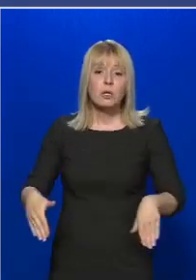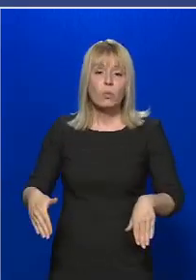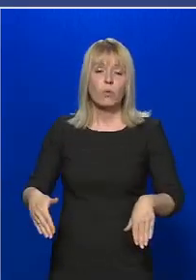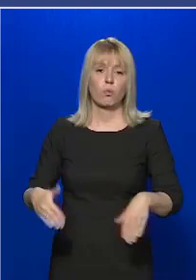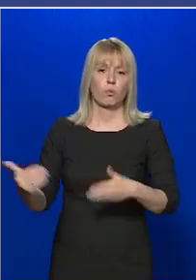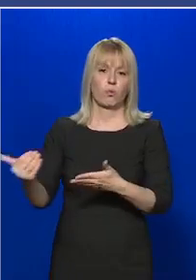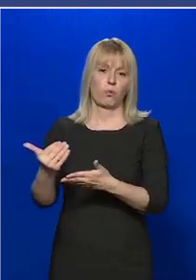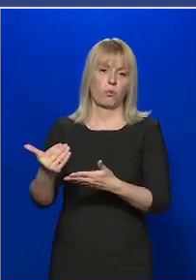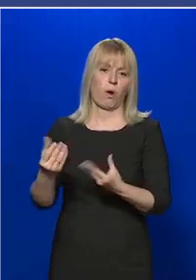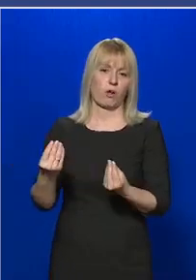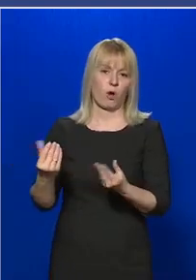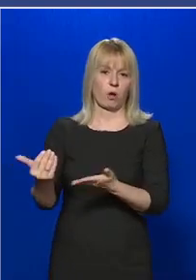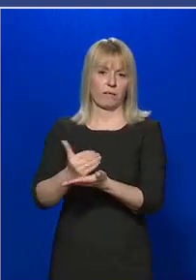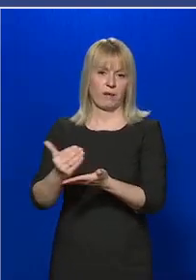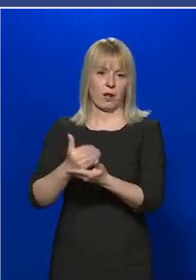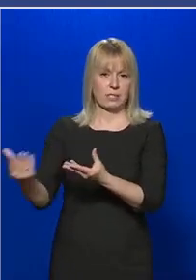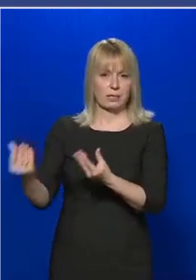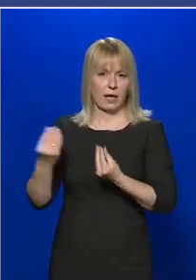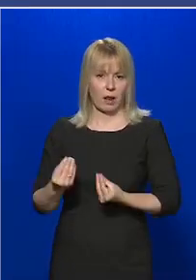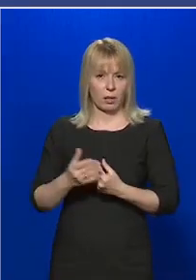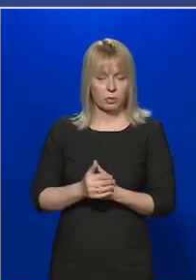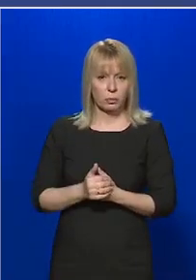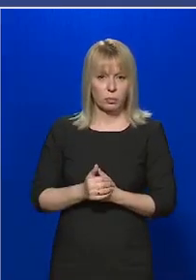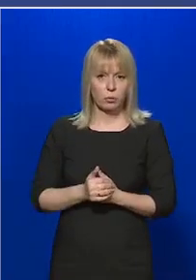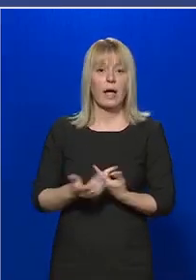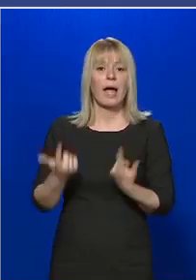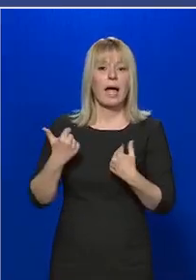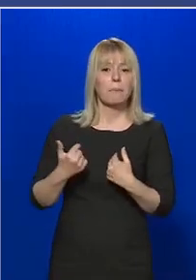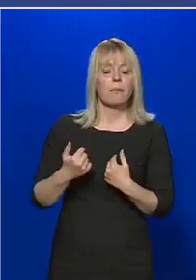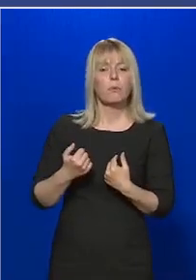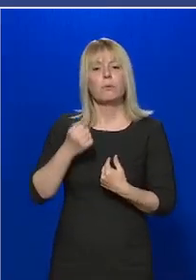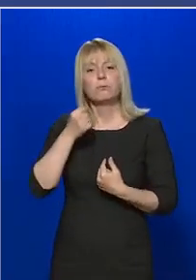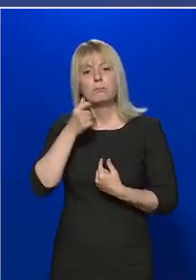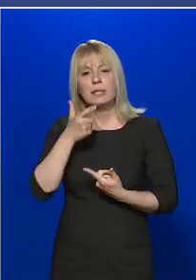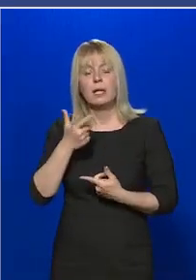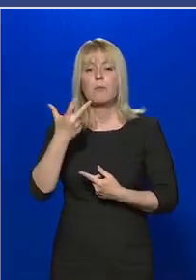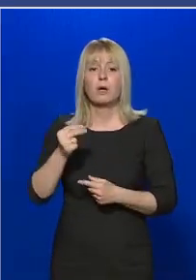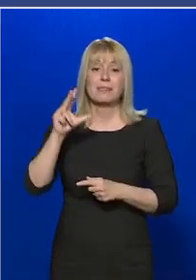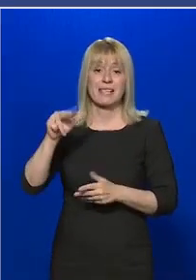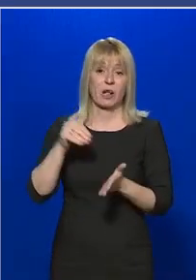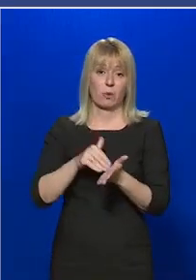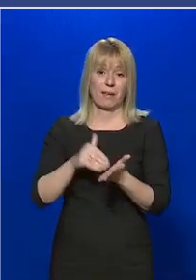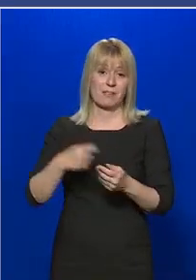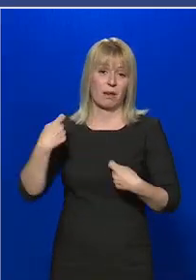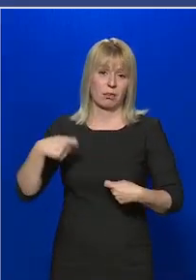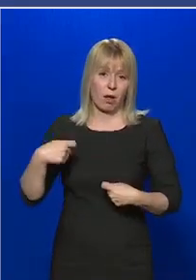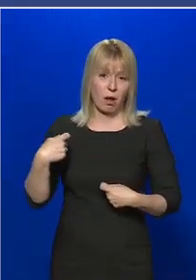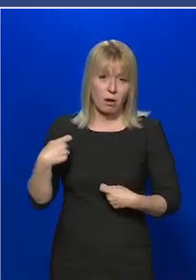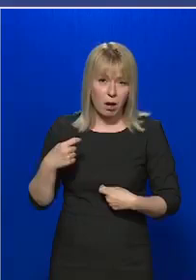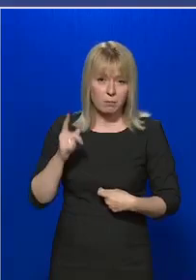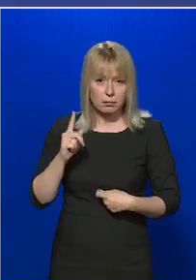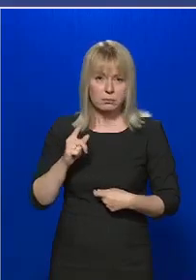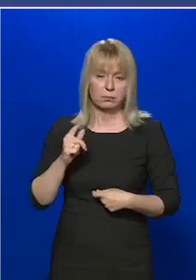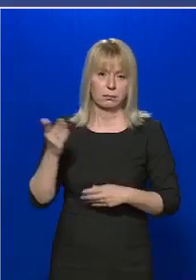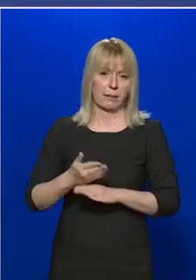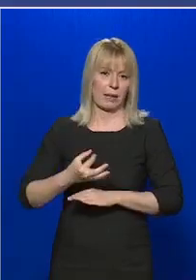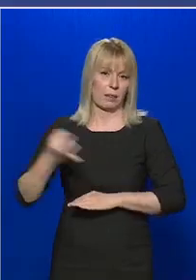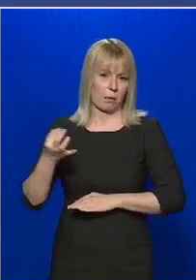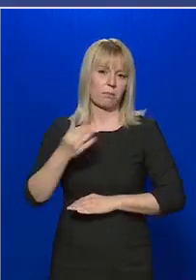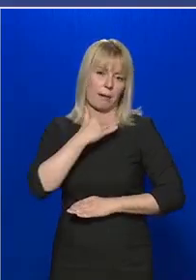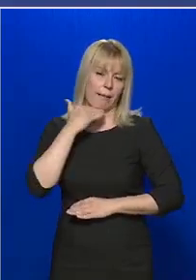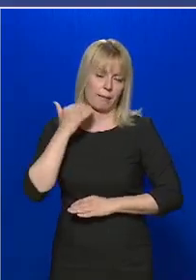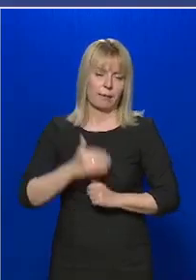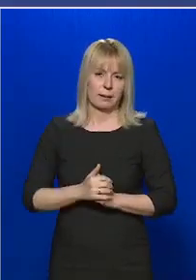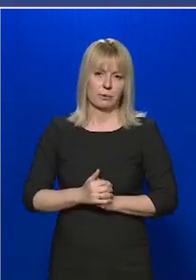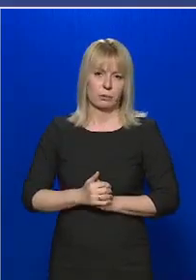felhasználható alapanyag, ebből a napi kapacitásunk 33 ezer darab maszknak a gyártására elegendő.